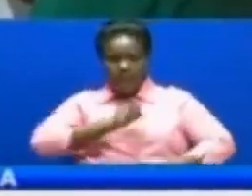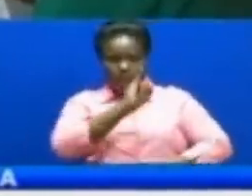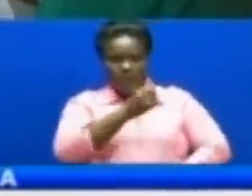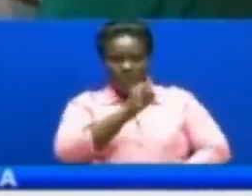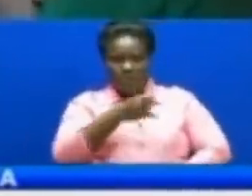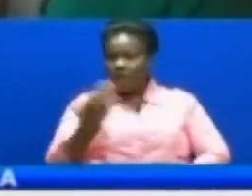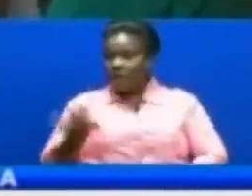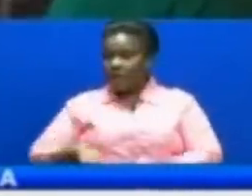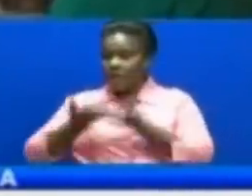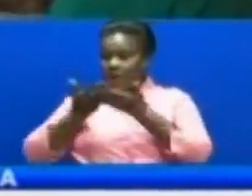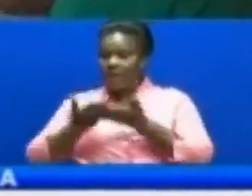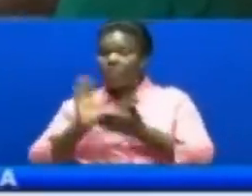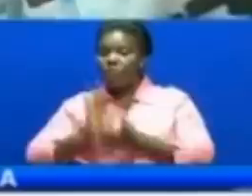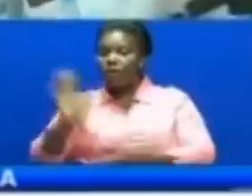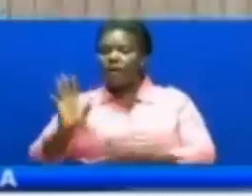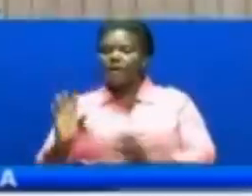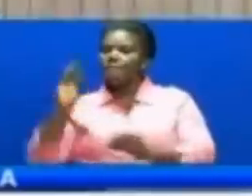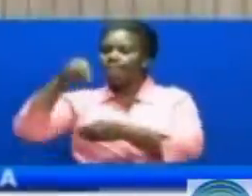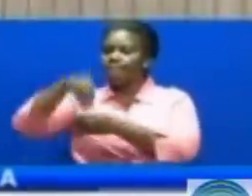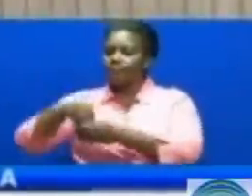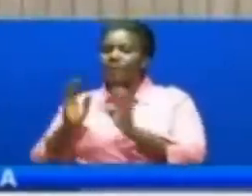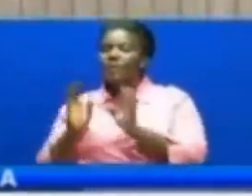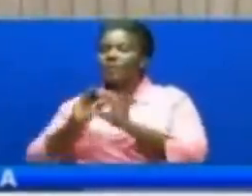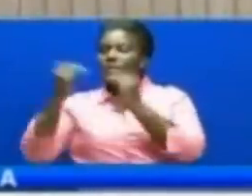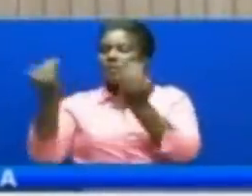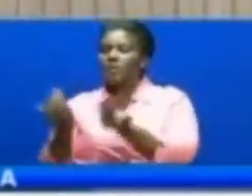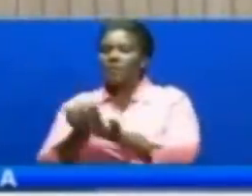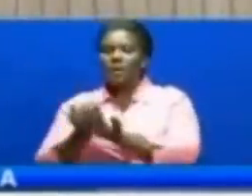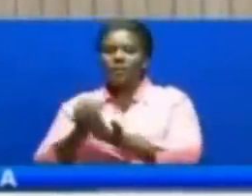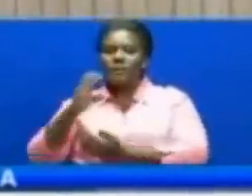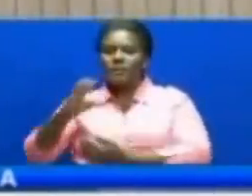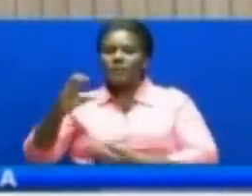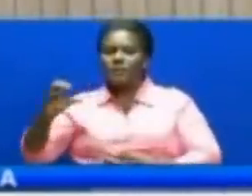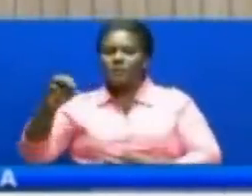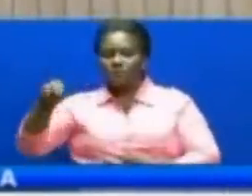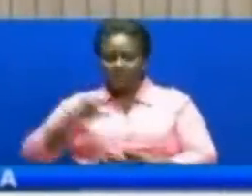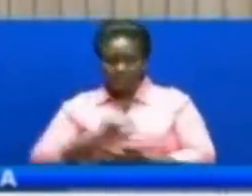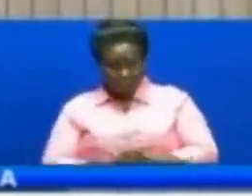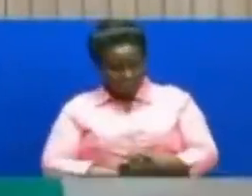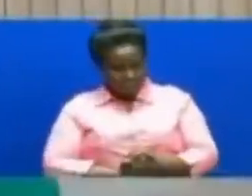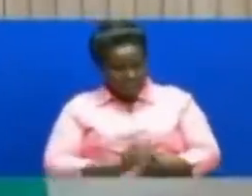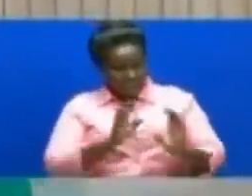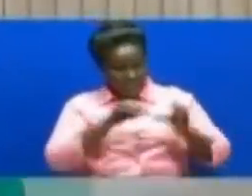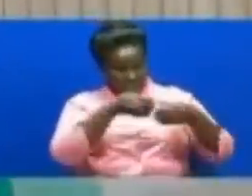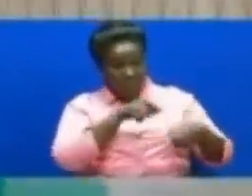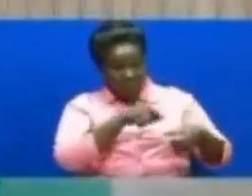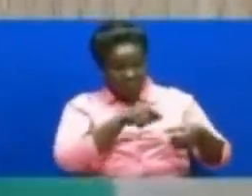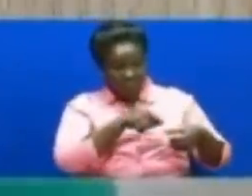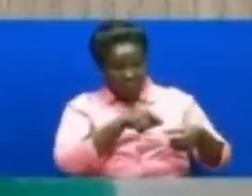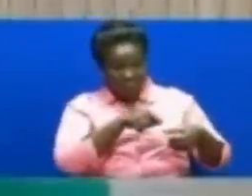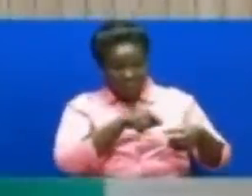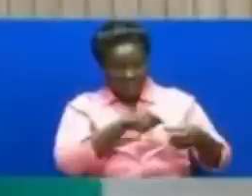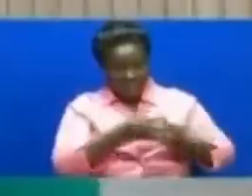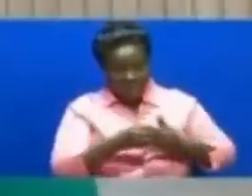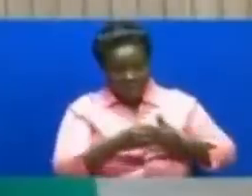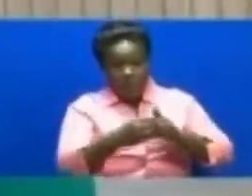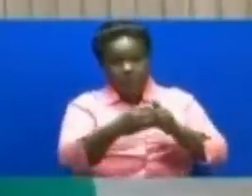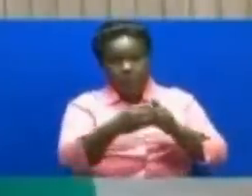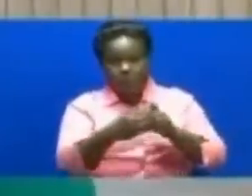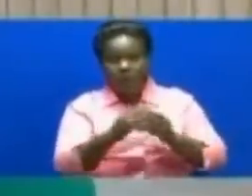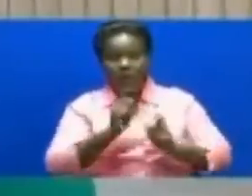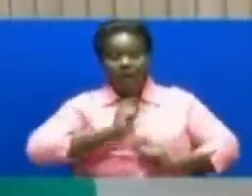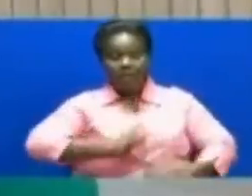wake umejiunga na chama cha mapinduzi Timuhini na ungozwa na mea wajiji Na ya meambatana